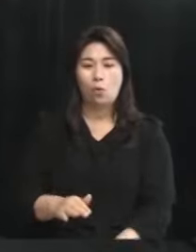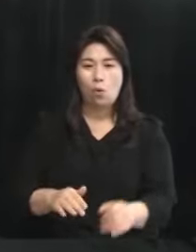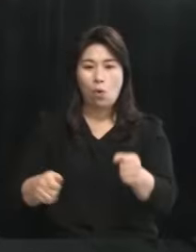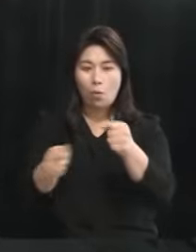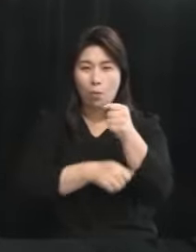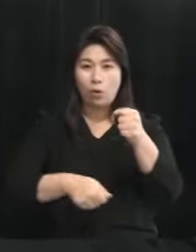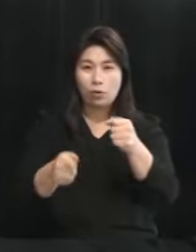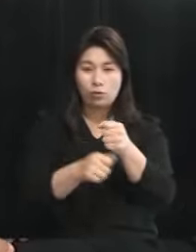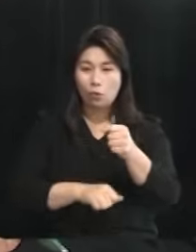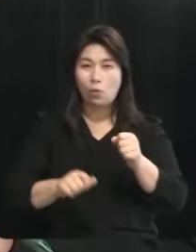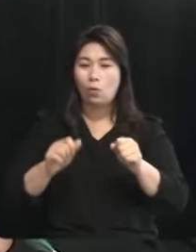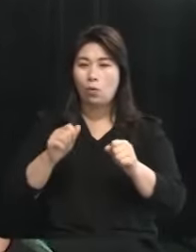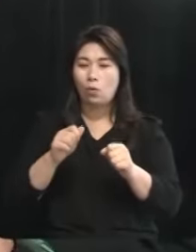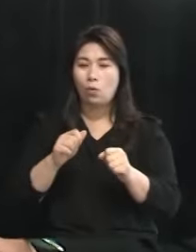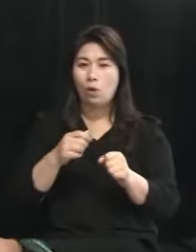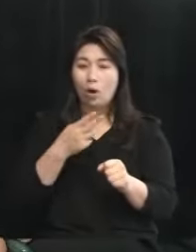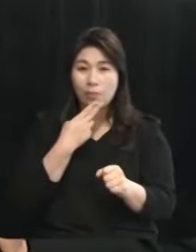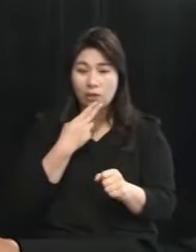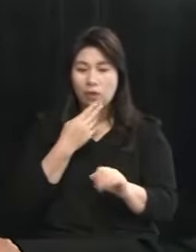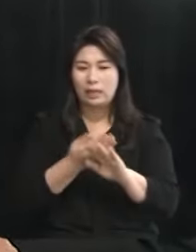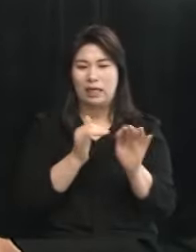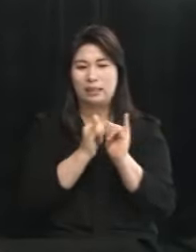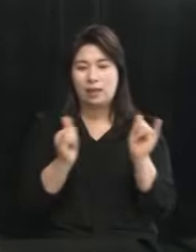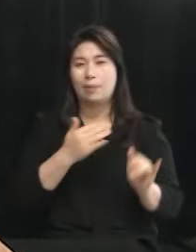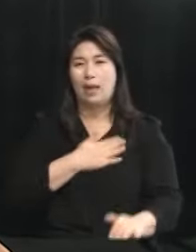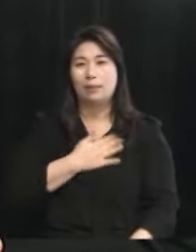안 한 건 남들이 안다는 뜻입니다